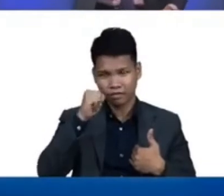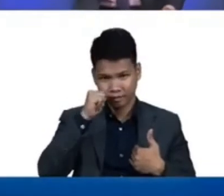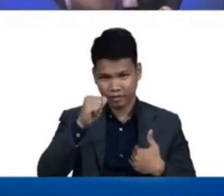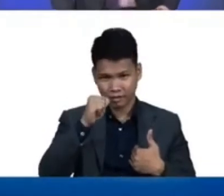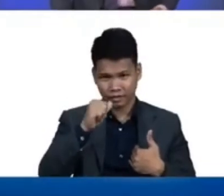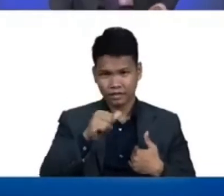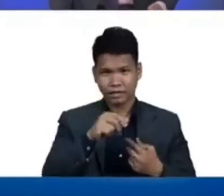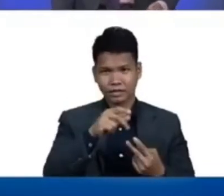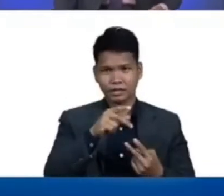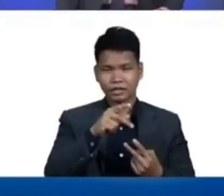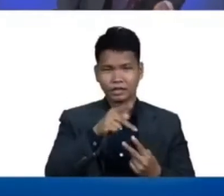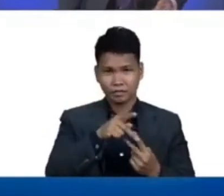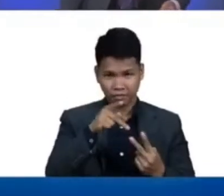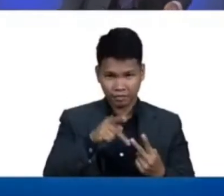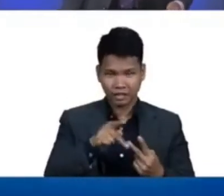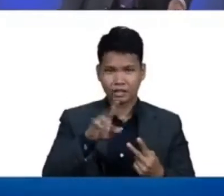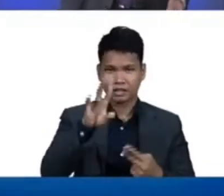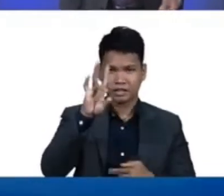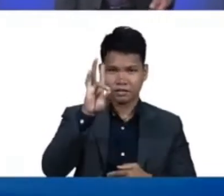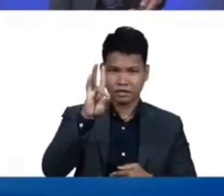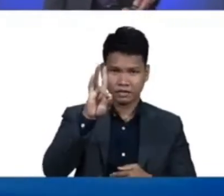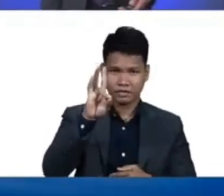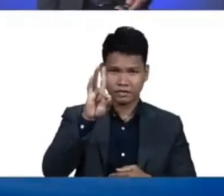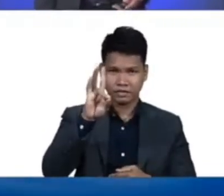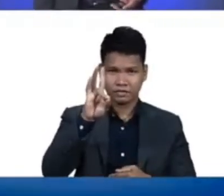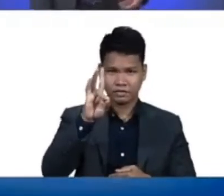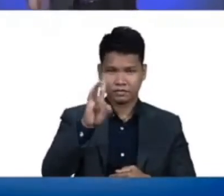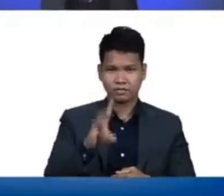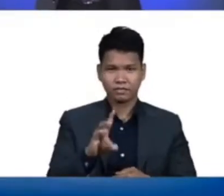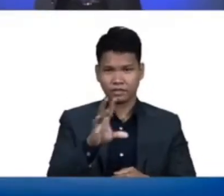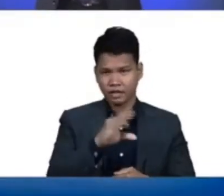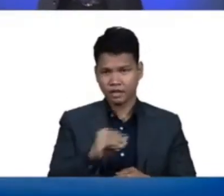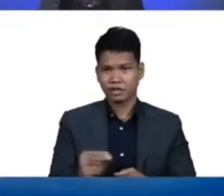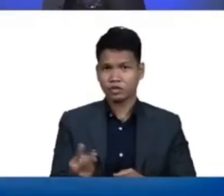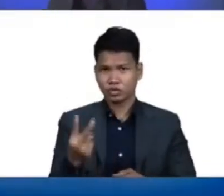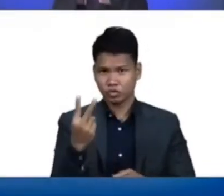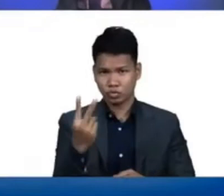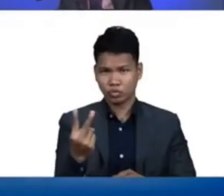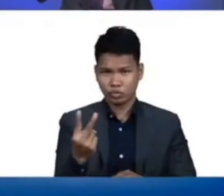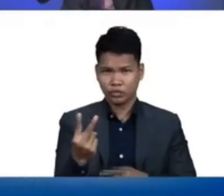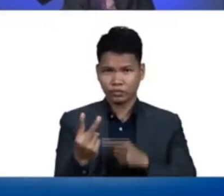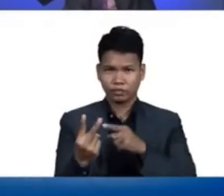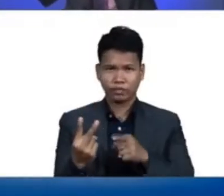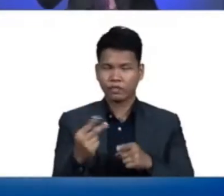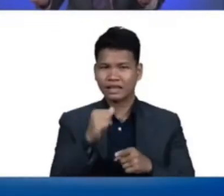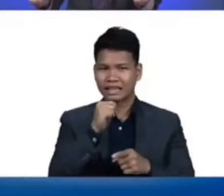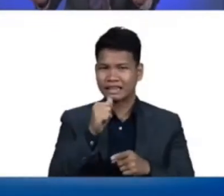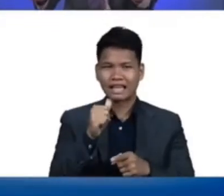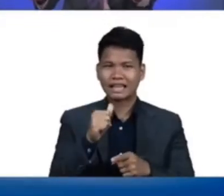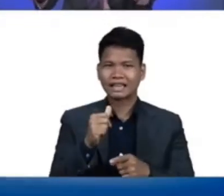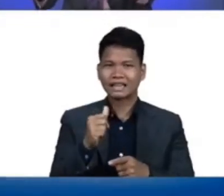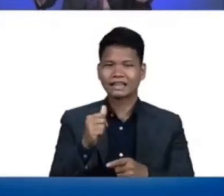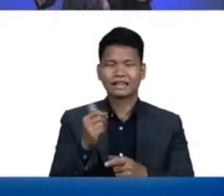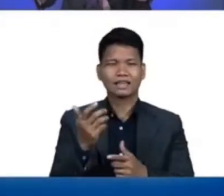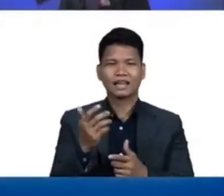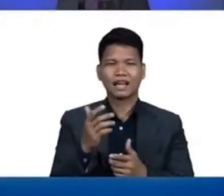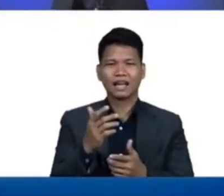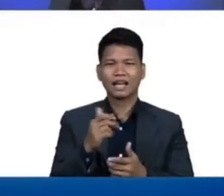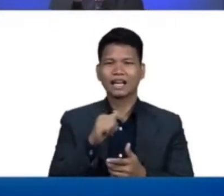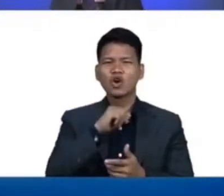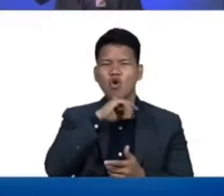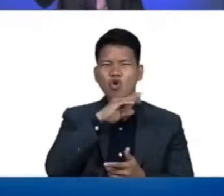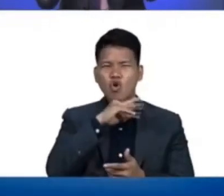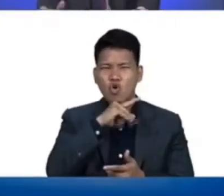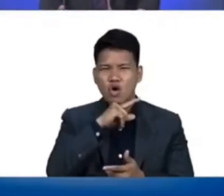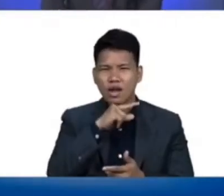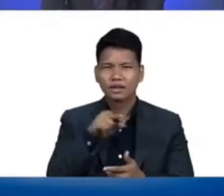Seven pairs ang sinasabi ng Panginoon. and doon sa hindi malinis, doon